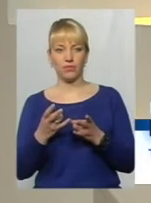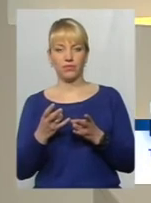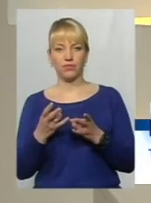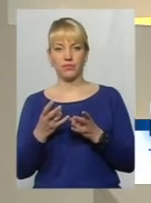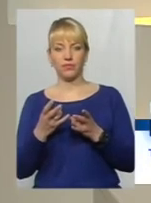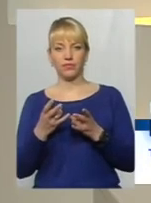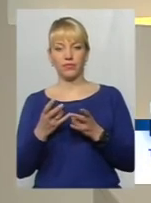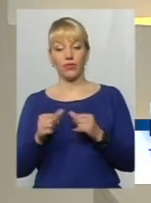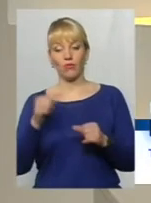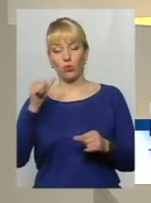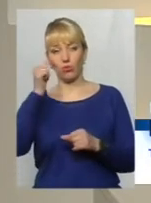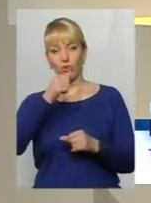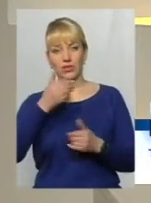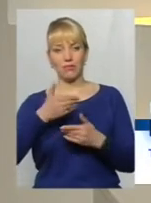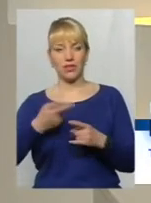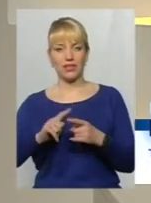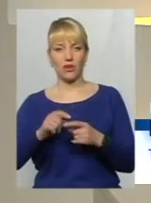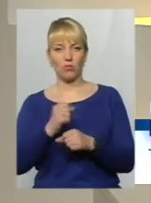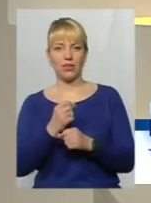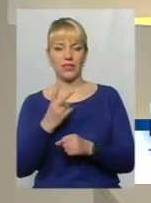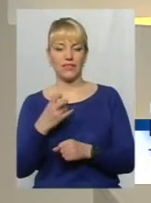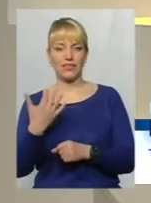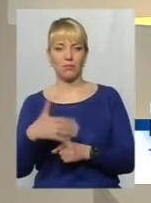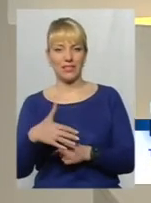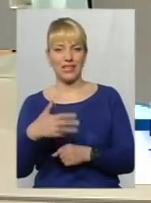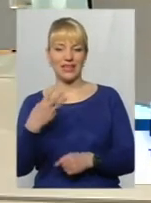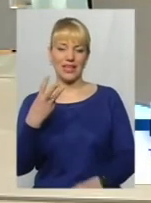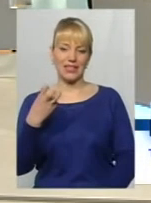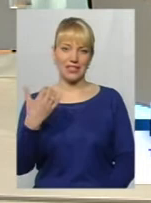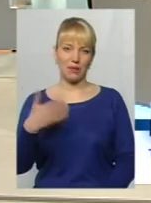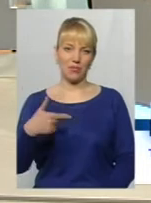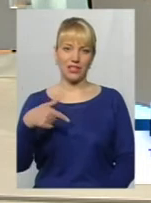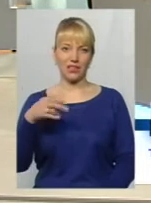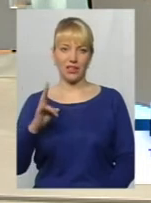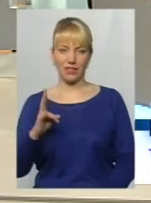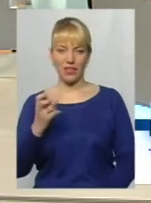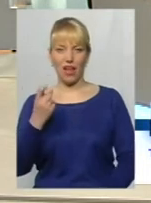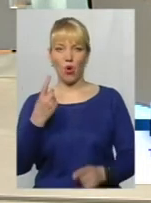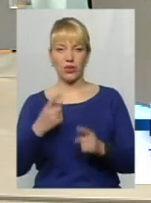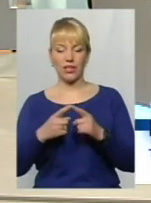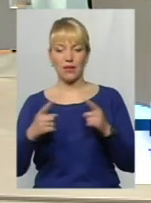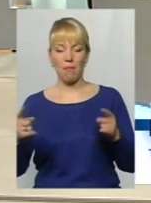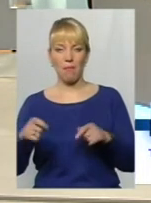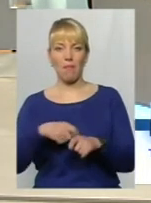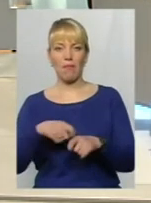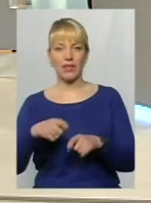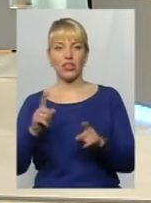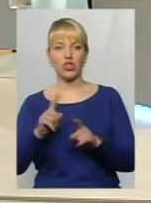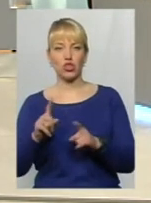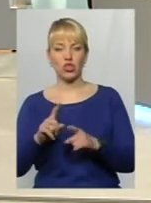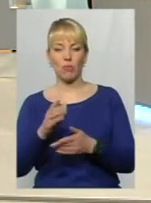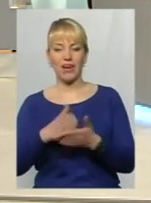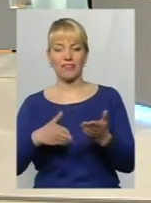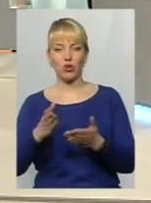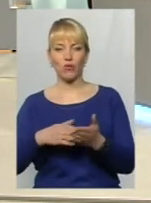ну, в тому році ми робили це десь 250-350 гривень на один погонний метр, щоб ліквідувати